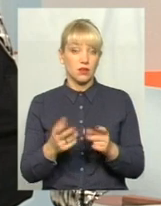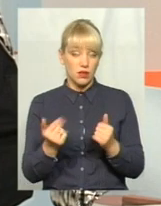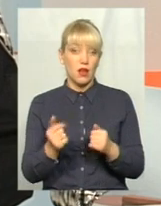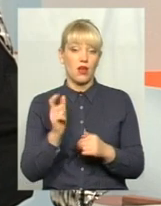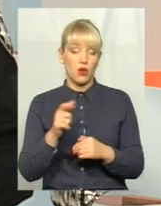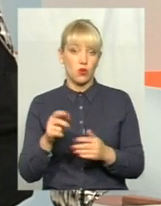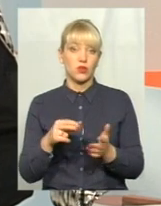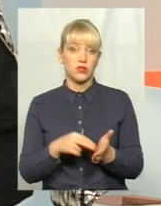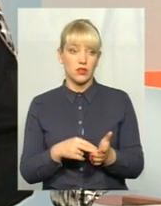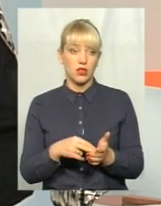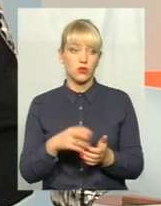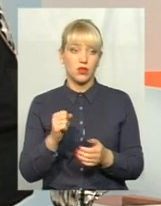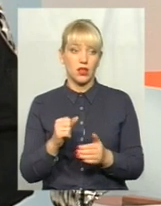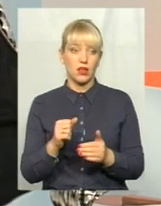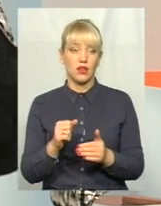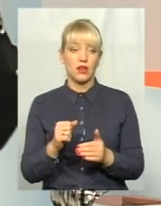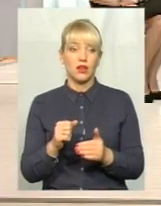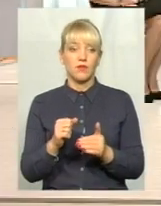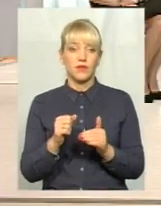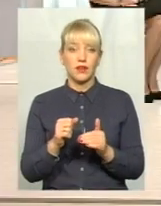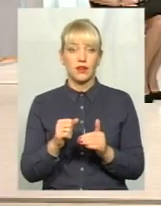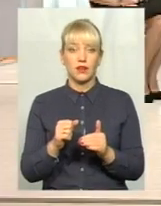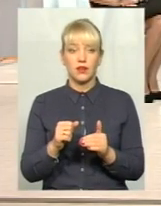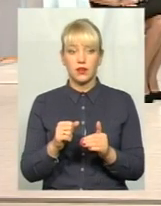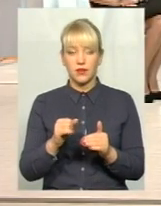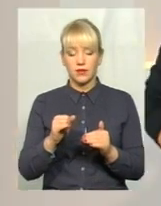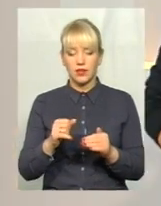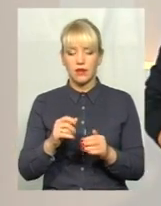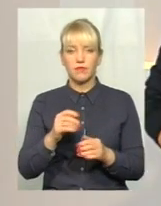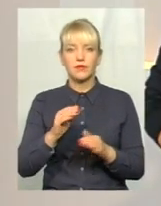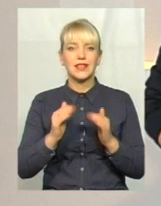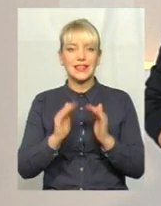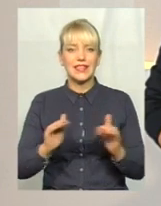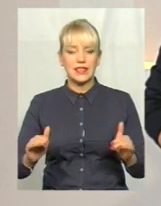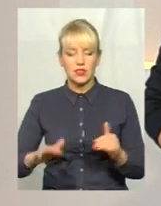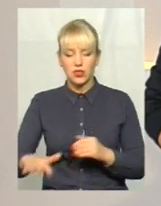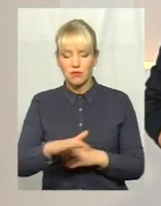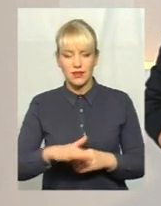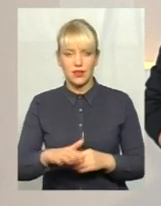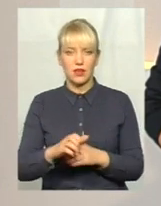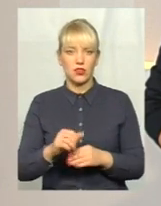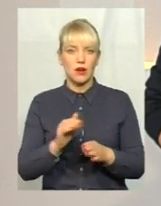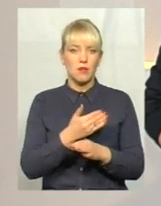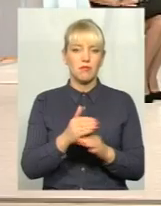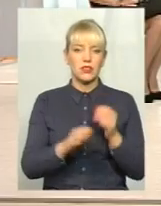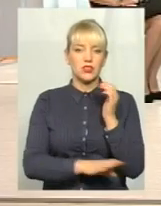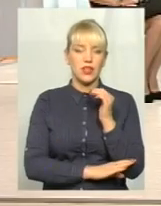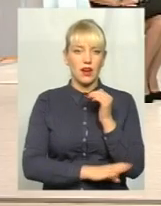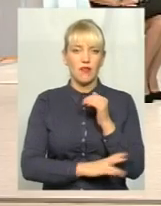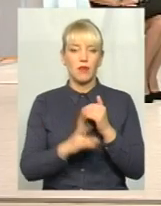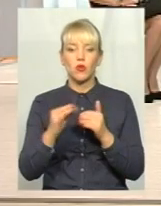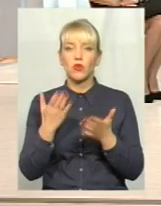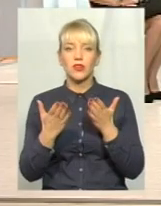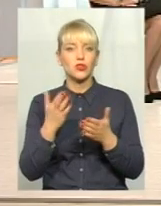мешканці стають на дитячому майданчику, так, мешканці стають між деревами, але навіть за наявності коштів облаштувати